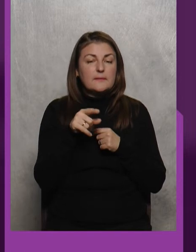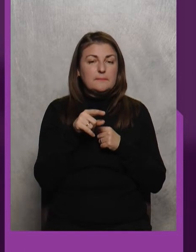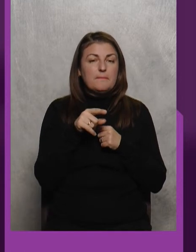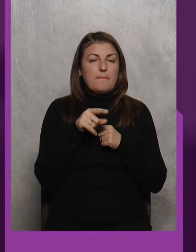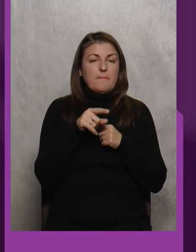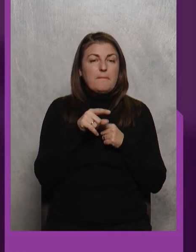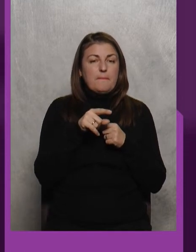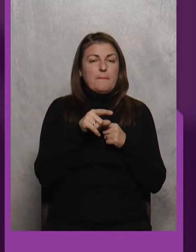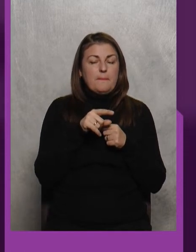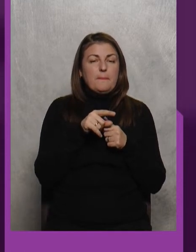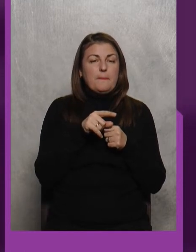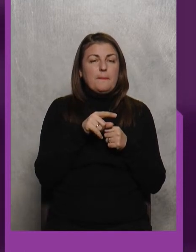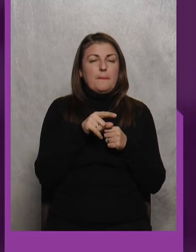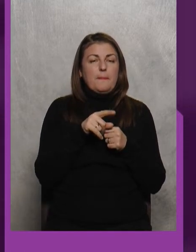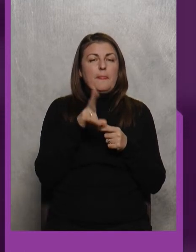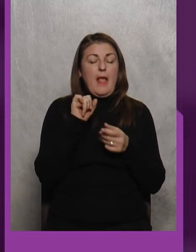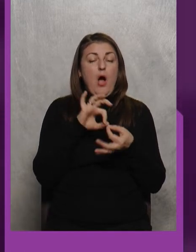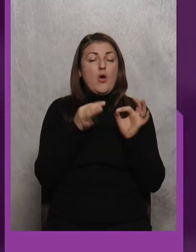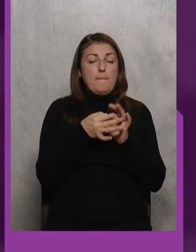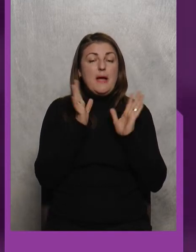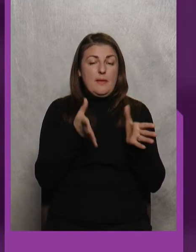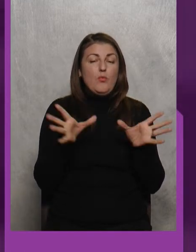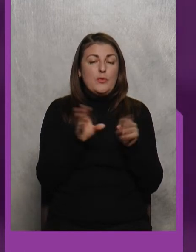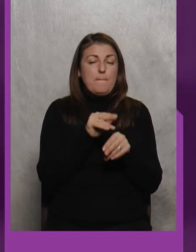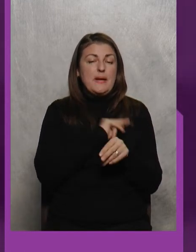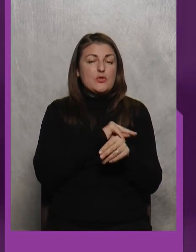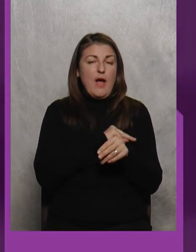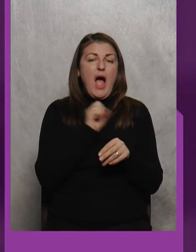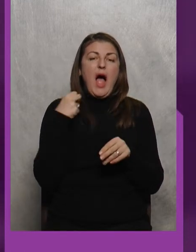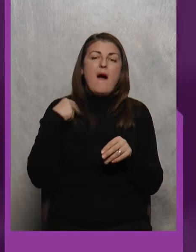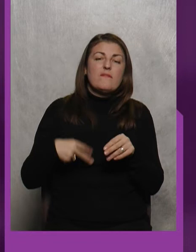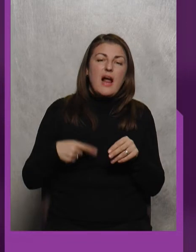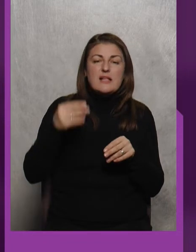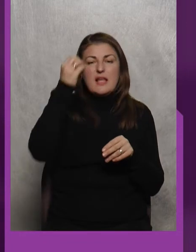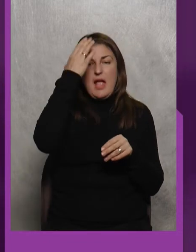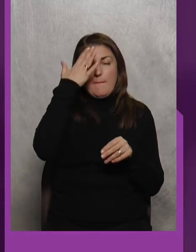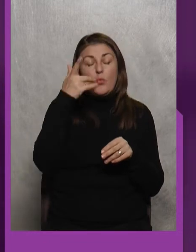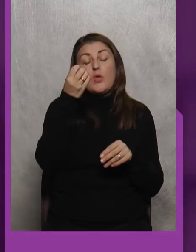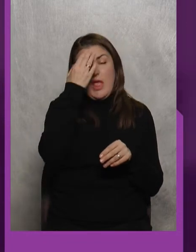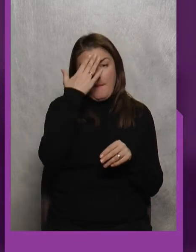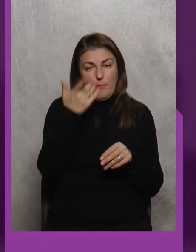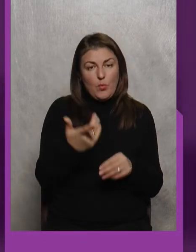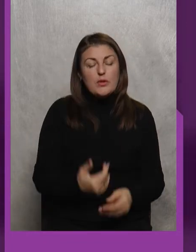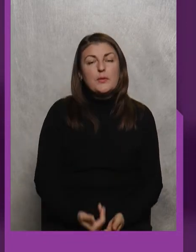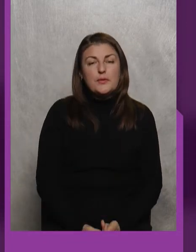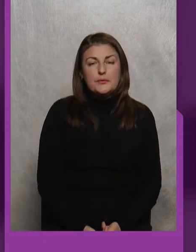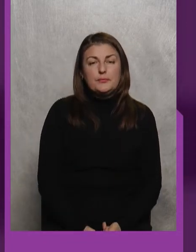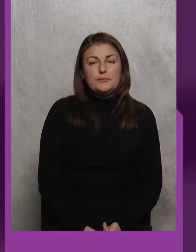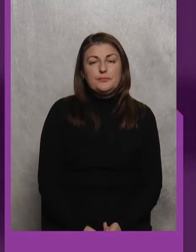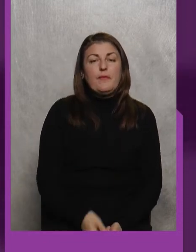А на Олімпіаді будемо працювати з ними А Франція і Японія? Японія Ну,